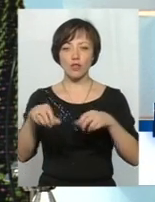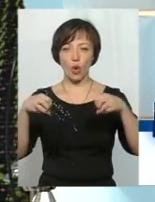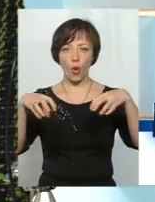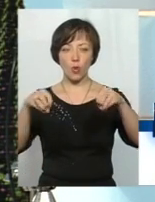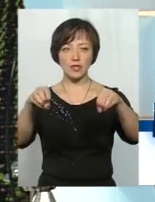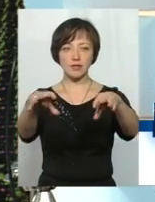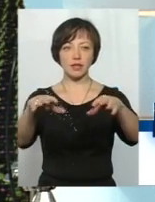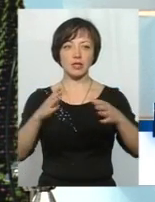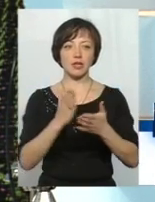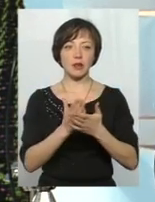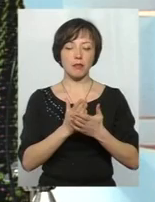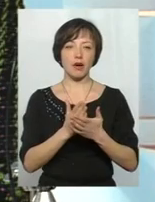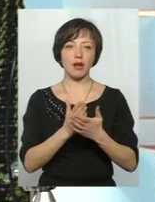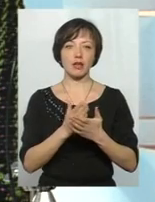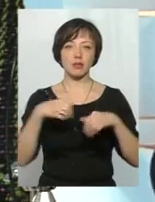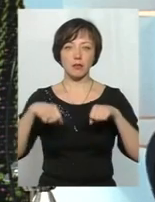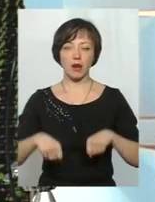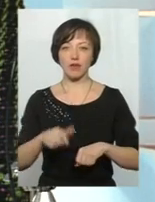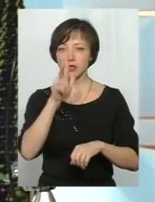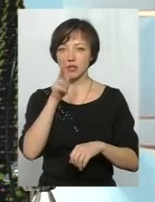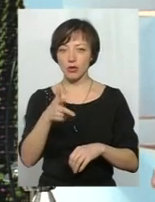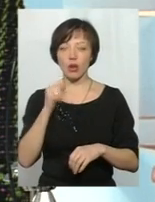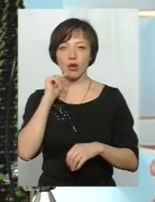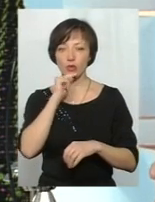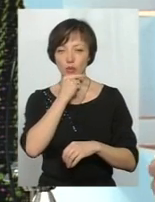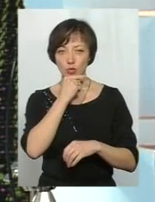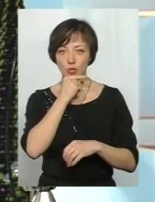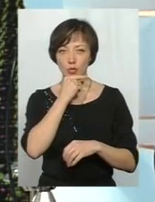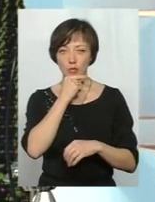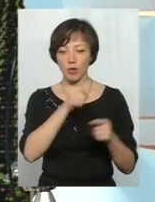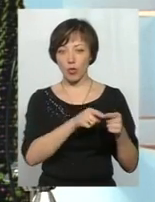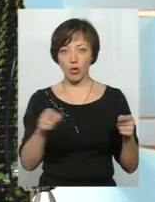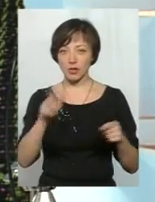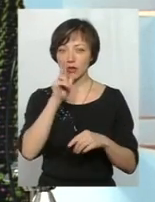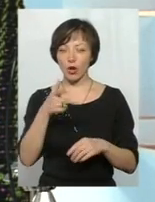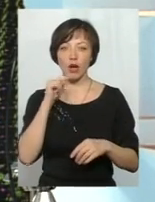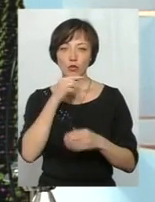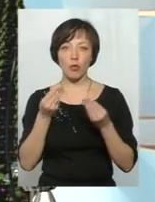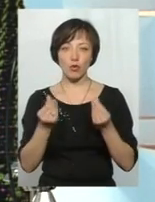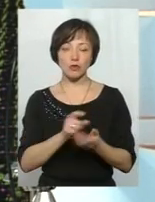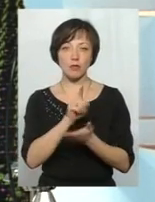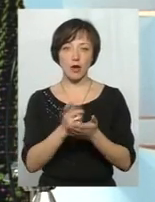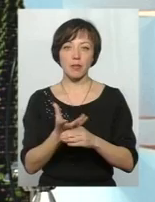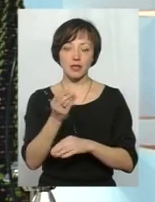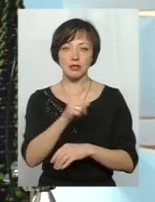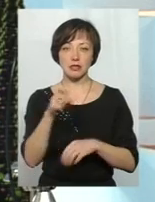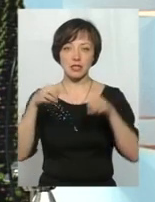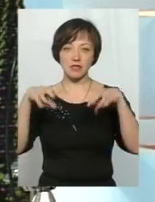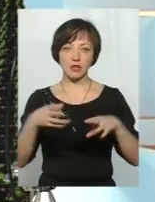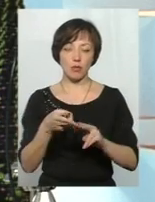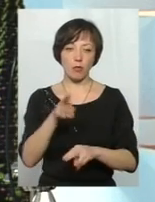ви маєте право протягом трьох років економію коштів від, наприклад, які мали платити за світло,